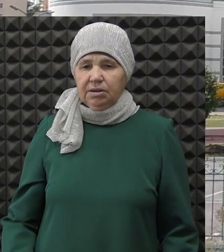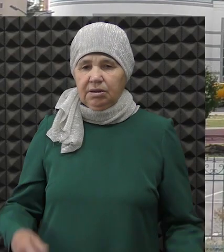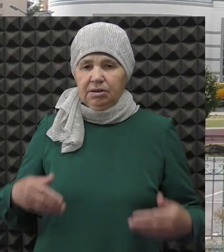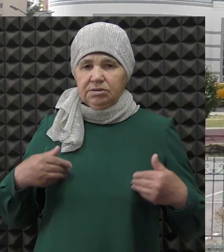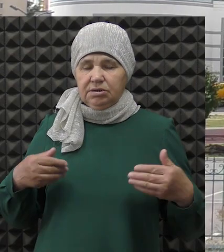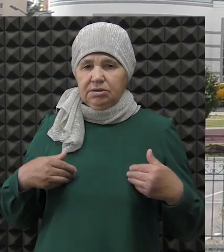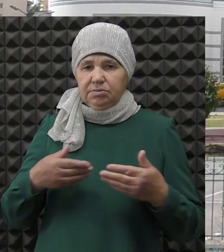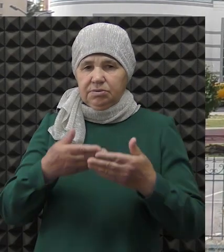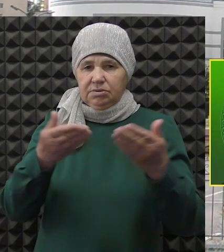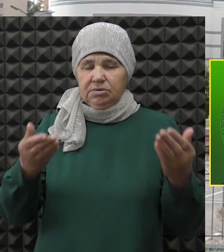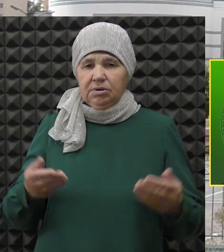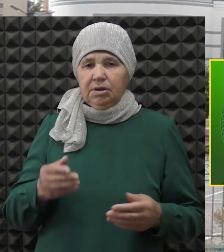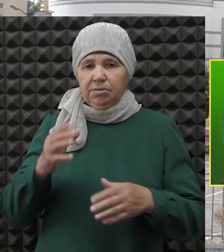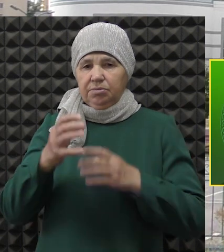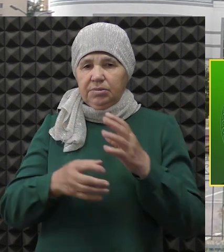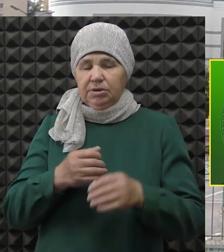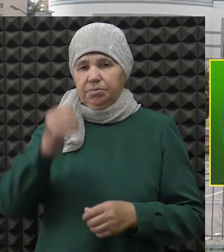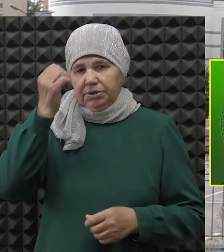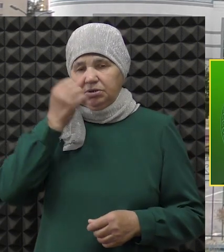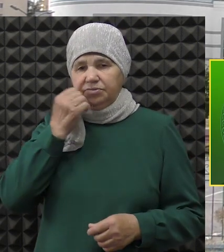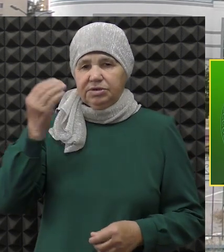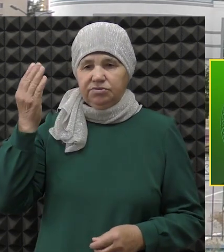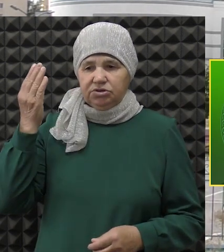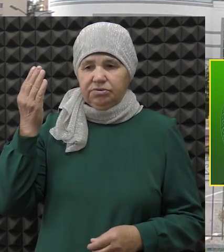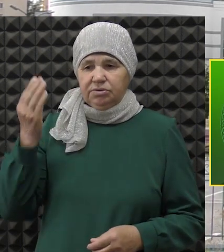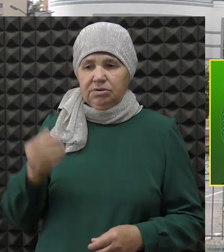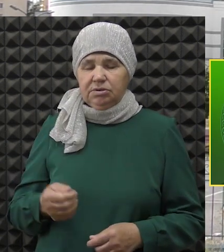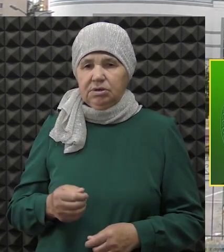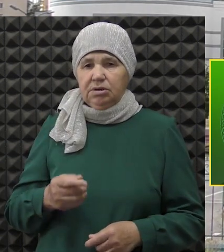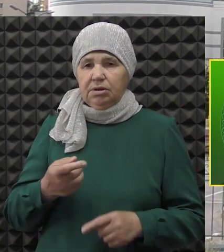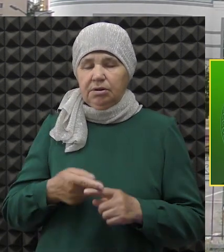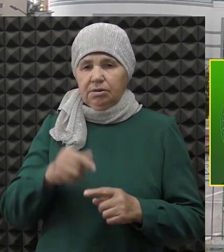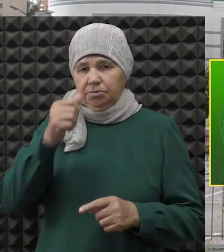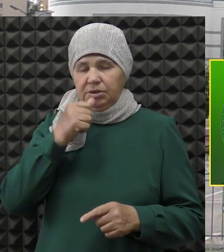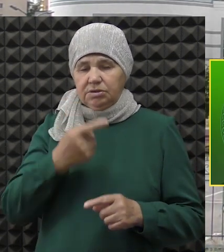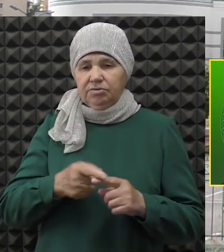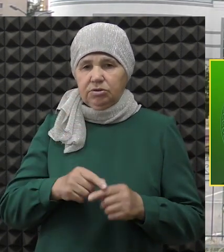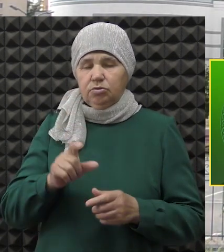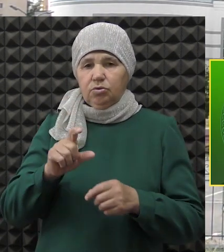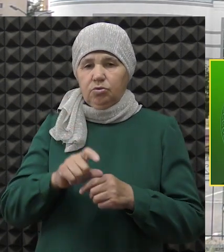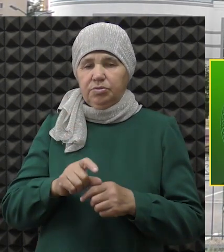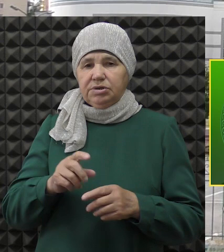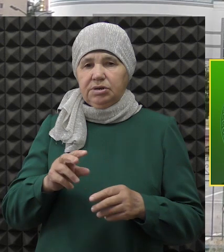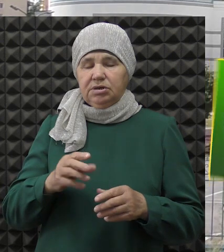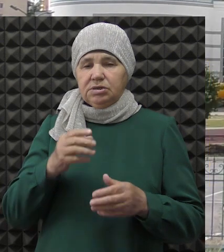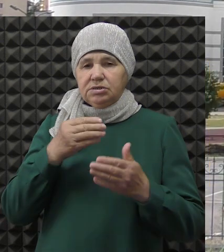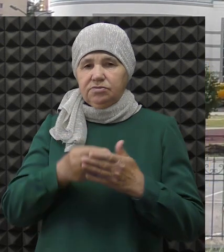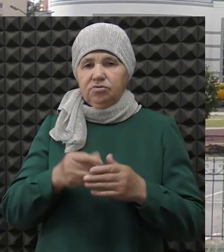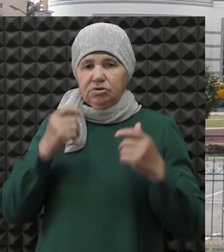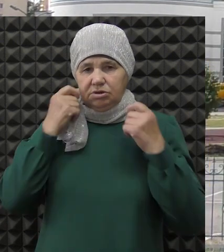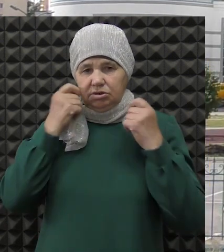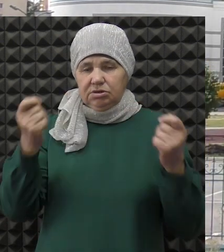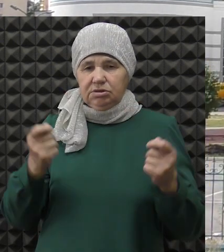Ассаламу алейкум, варахматуллахи в барахатух, мир вам и благословения Всевышнего. Июль месяц, котором комплекс фонда Ярдам отмечает свой день